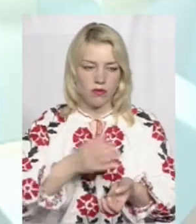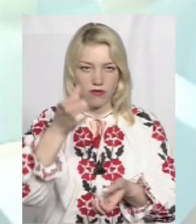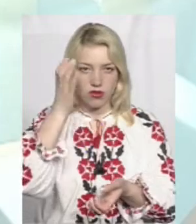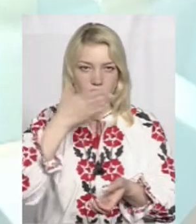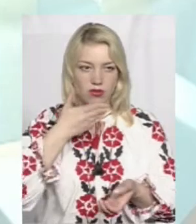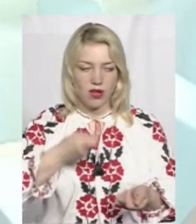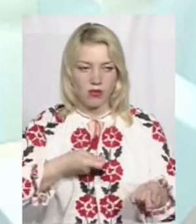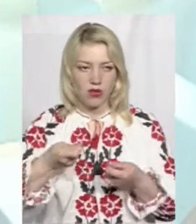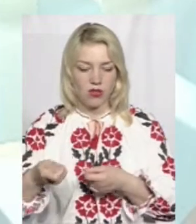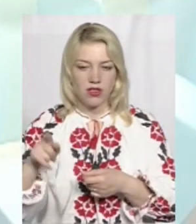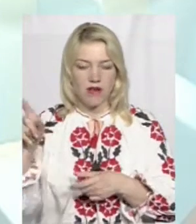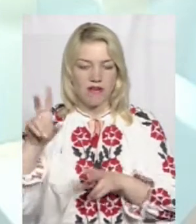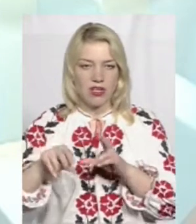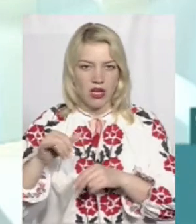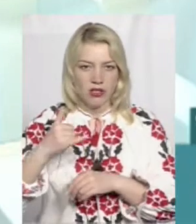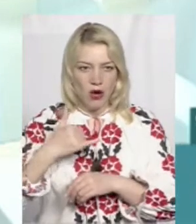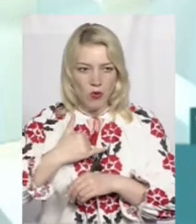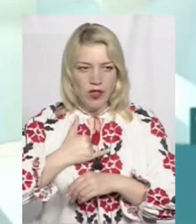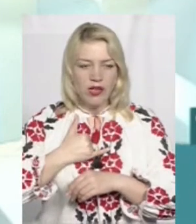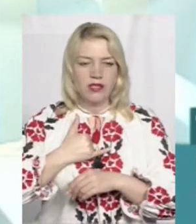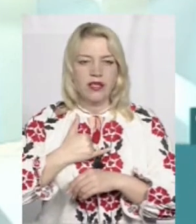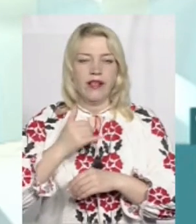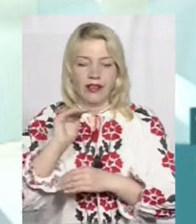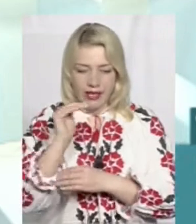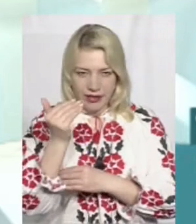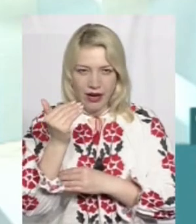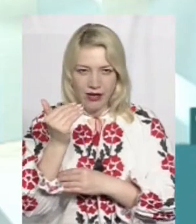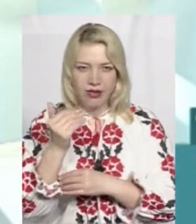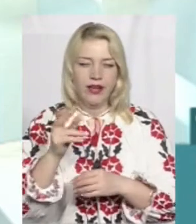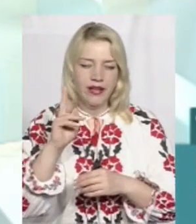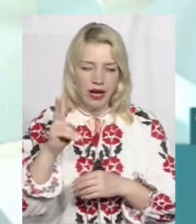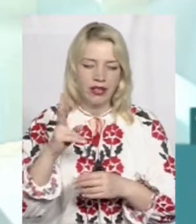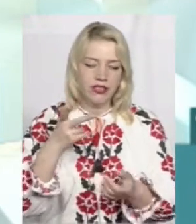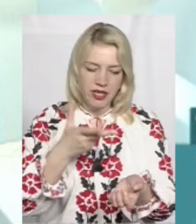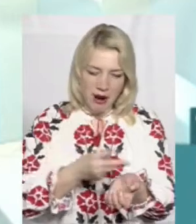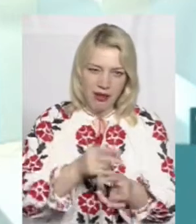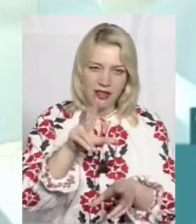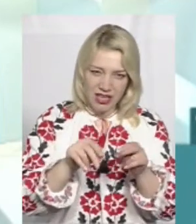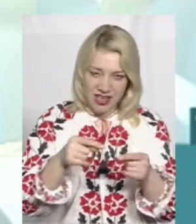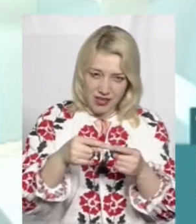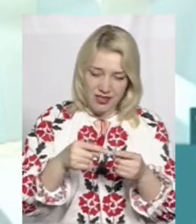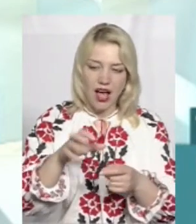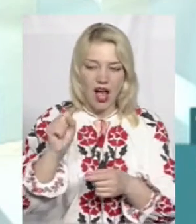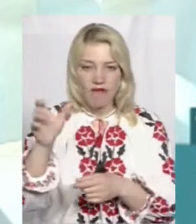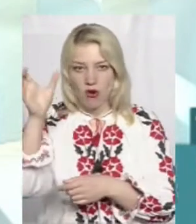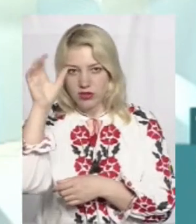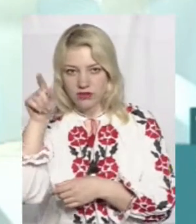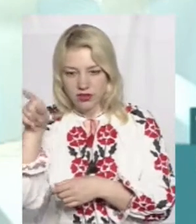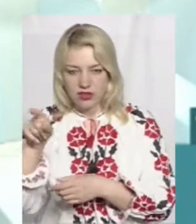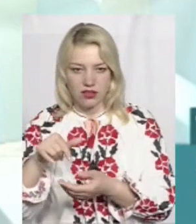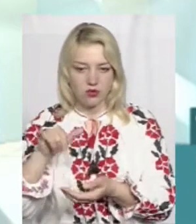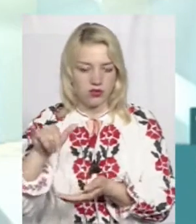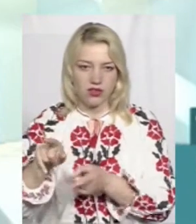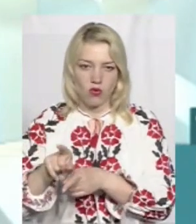приносили. В нас воно рахується, як воно дитя, як щеплена в освіті, таких